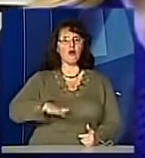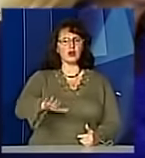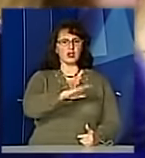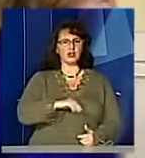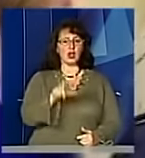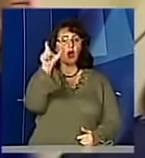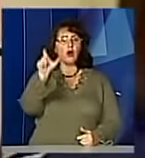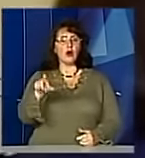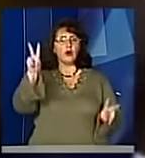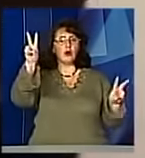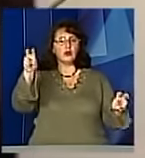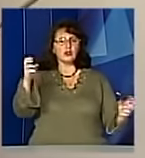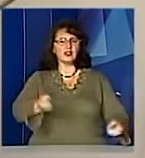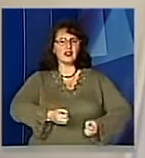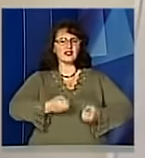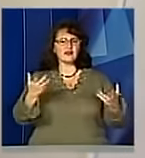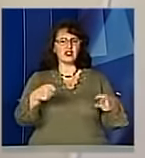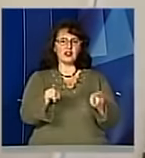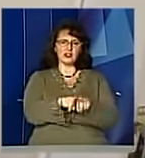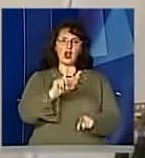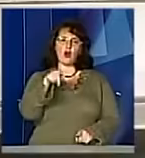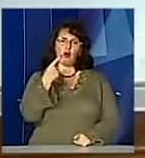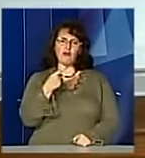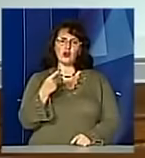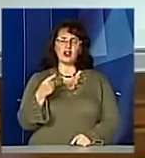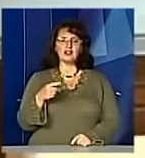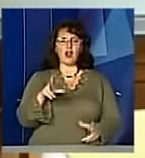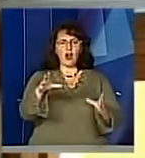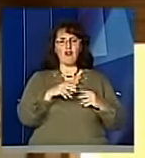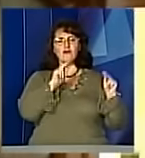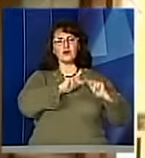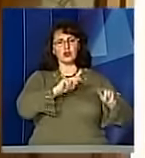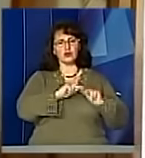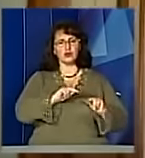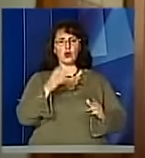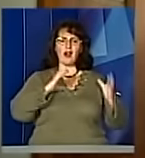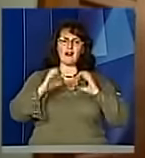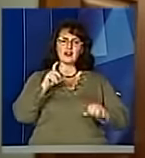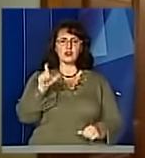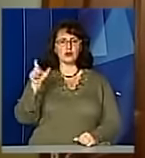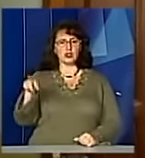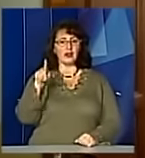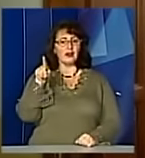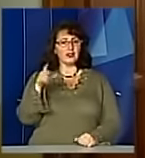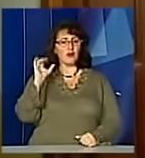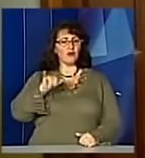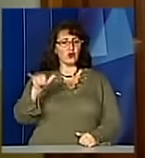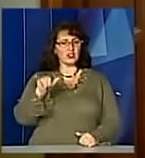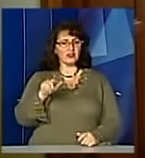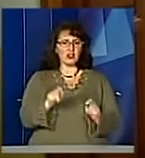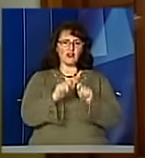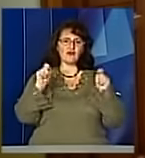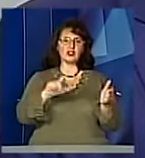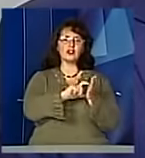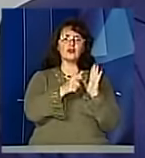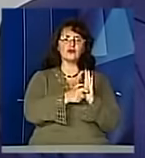світла. Так про Володимира Труша відгукується і колеги, і студенти. У роковини смерті викладача відкрили аудиторію в його честь.